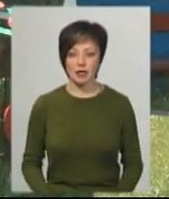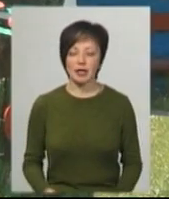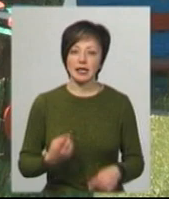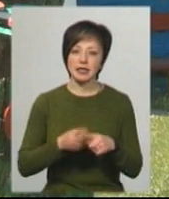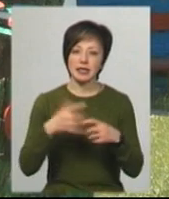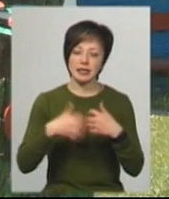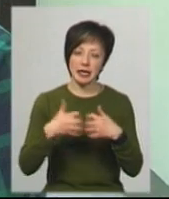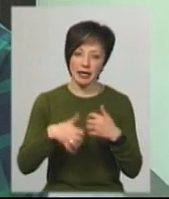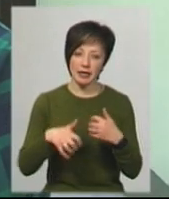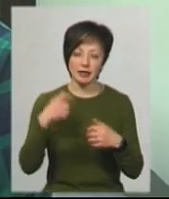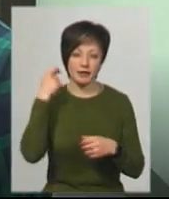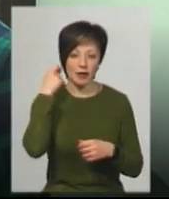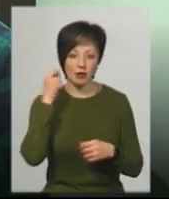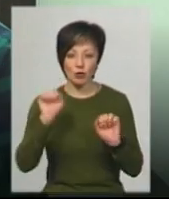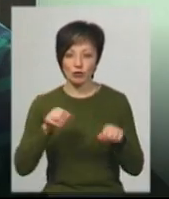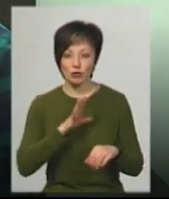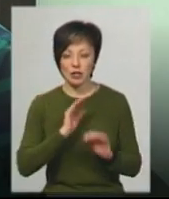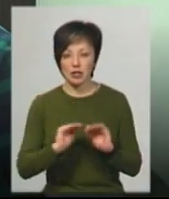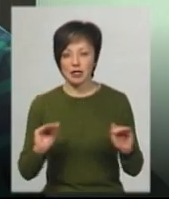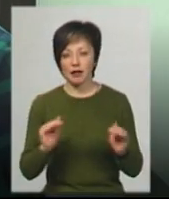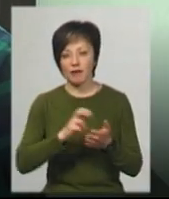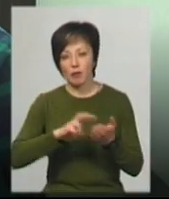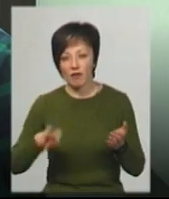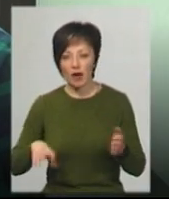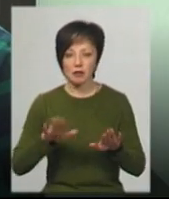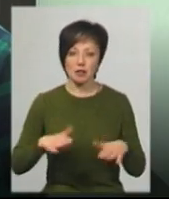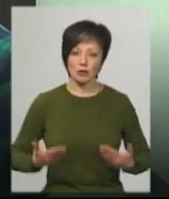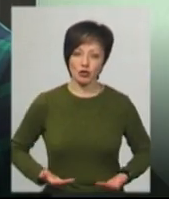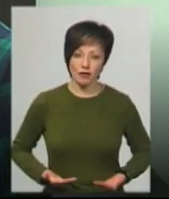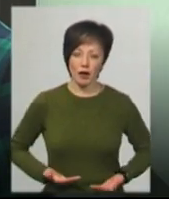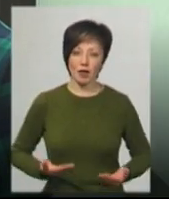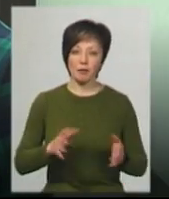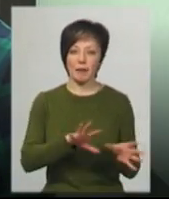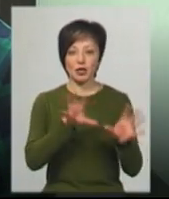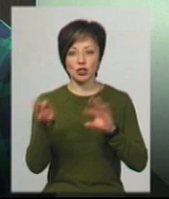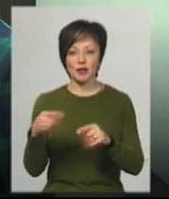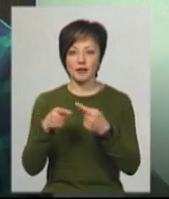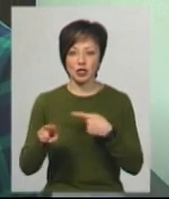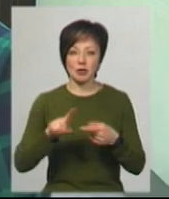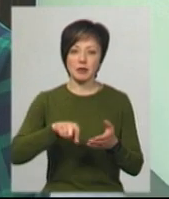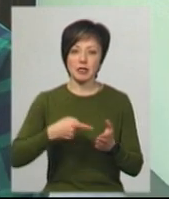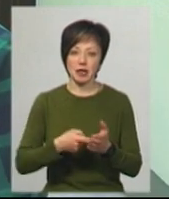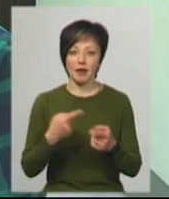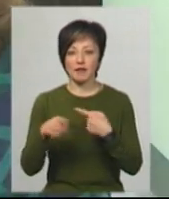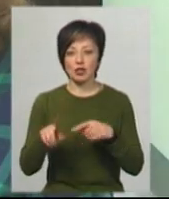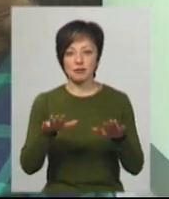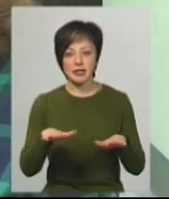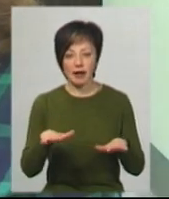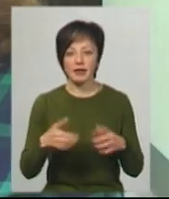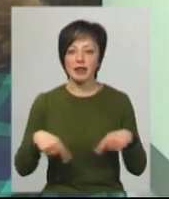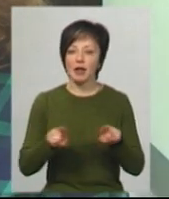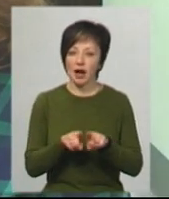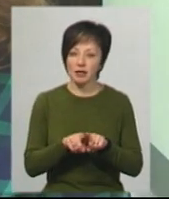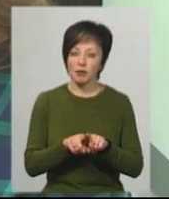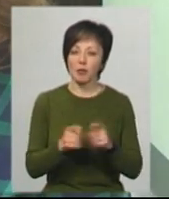середні можуть бути діти дошкільного віку, тому що діти вибувають за місце проживання, приїжджають в інші міста, в іншу місцевість. Так